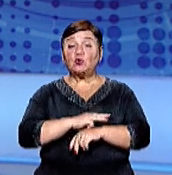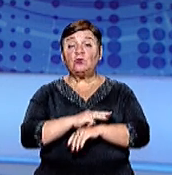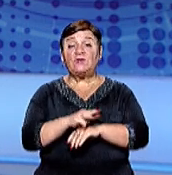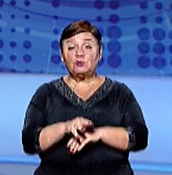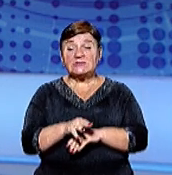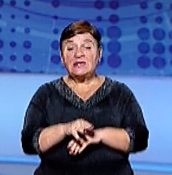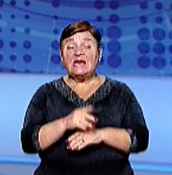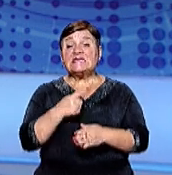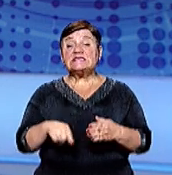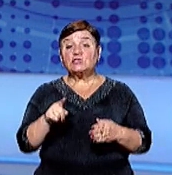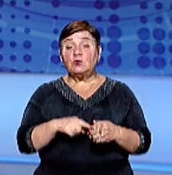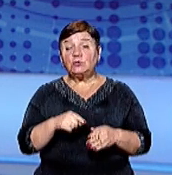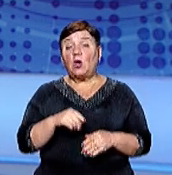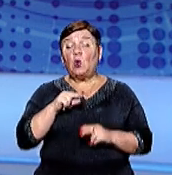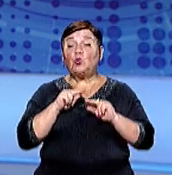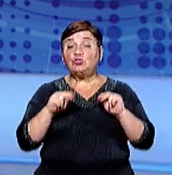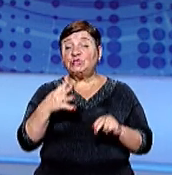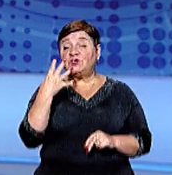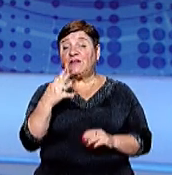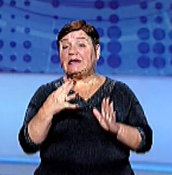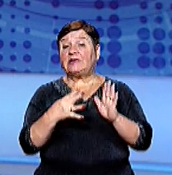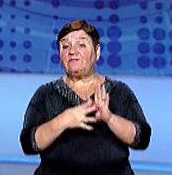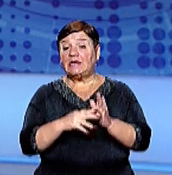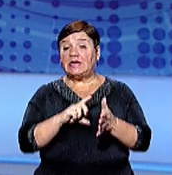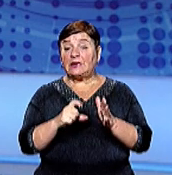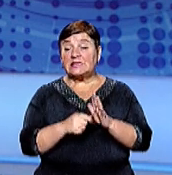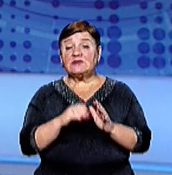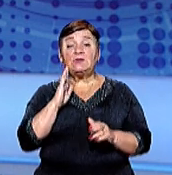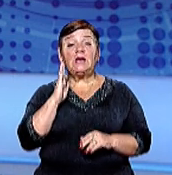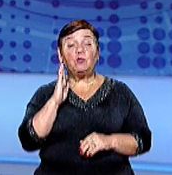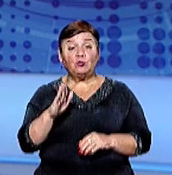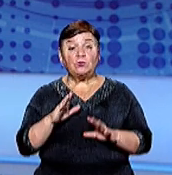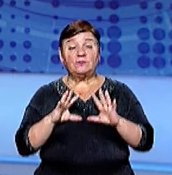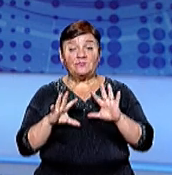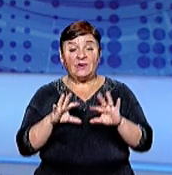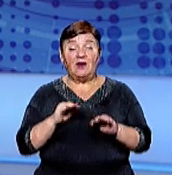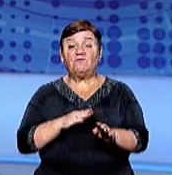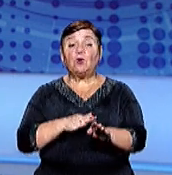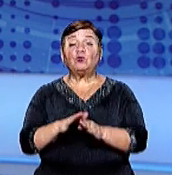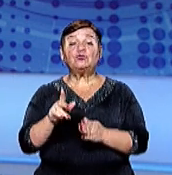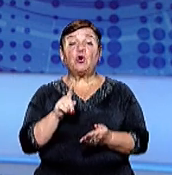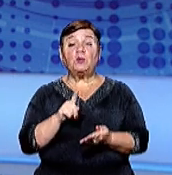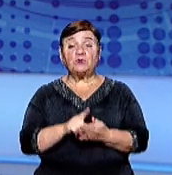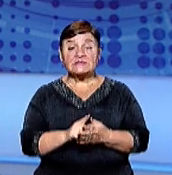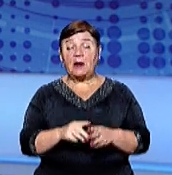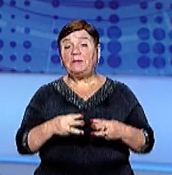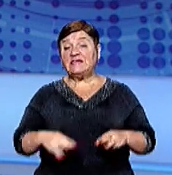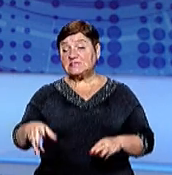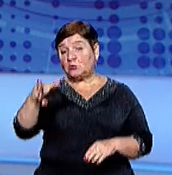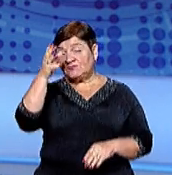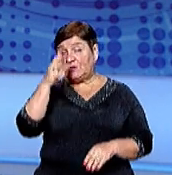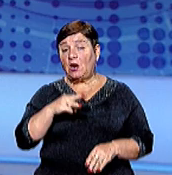скасовують учні 4-9 класів Писати її не будуть, про це розповіла виконувачка обов'язків міністра освіти